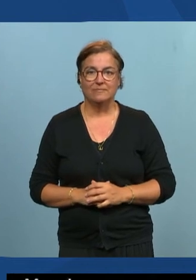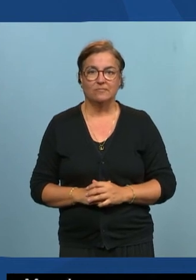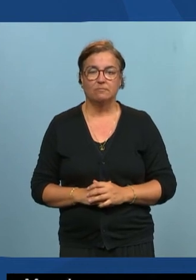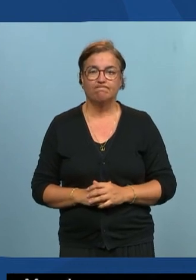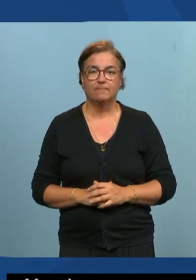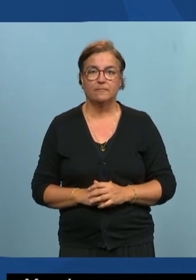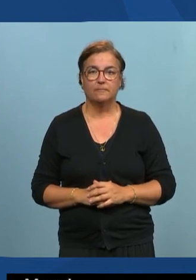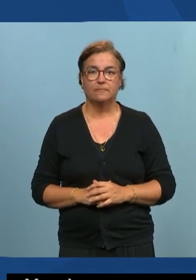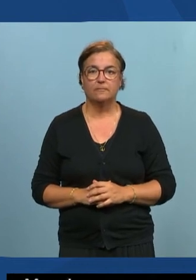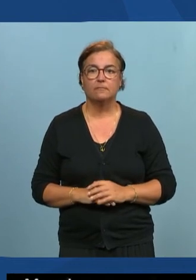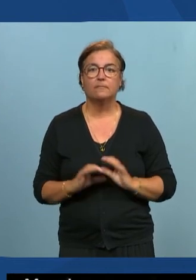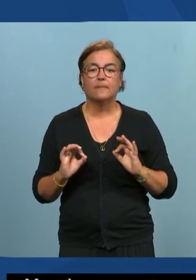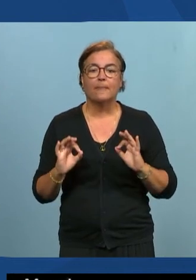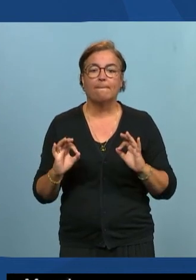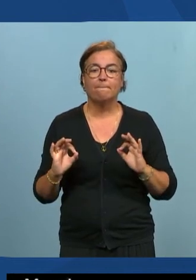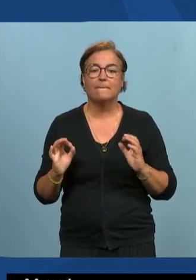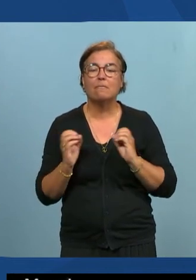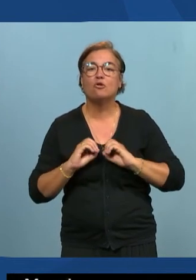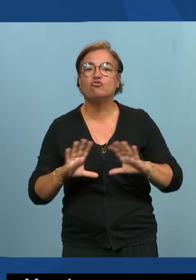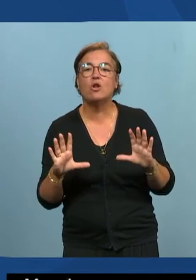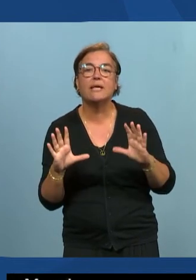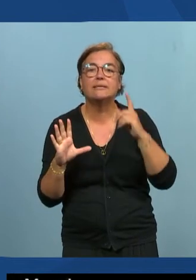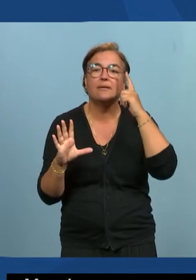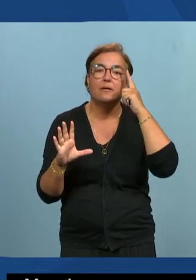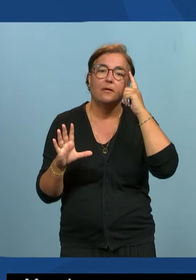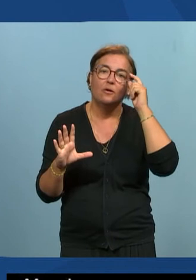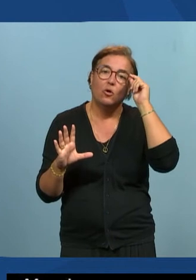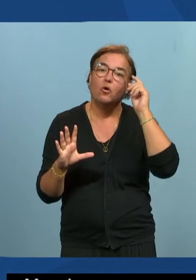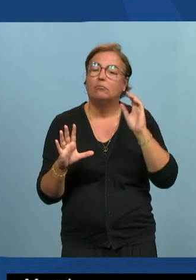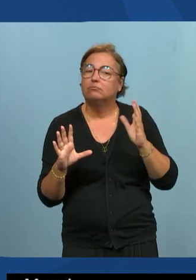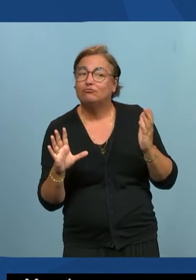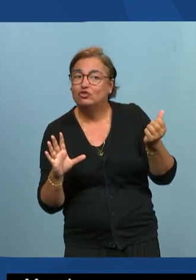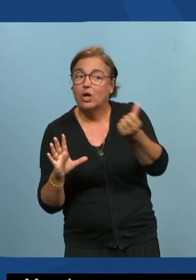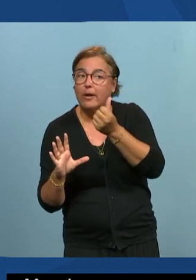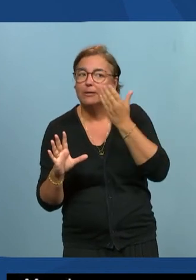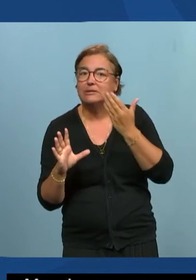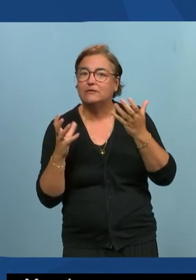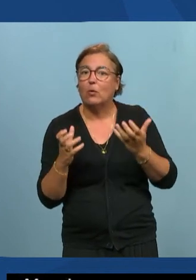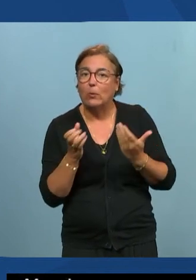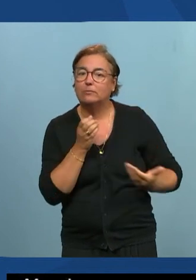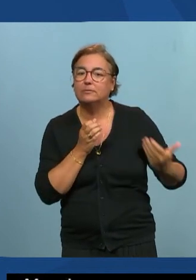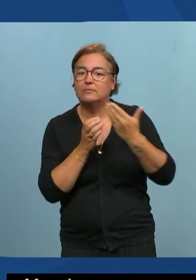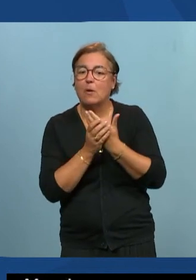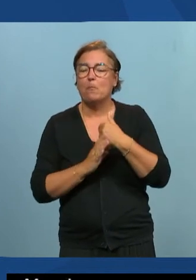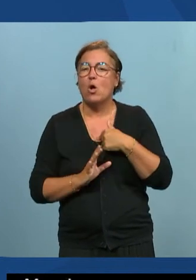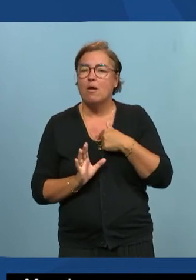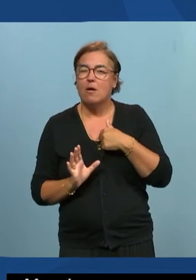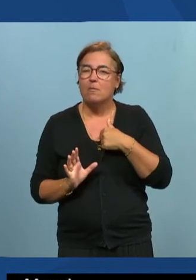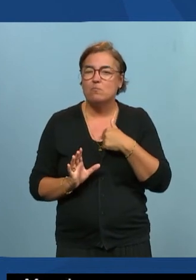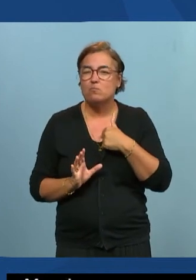alors je laisse un peu pour vous laisser de la place c'est toujours un peu moi j'ai une